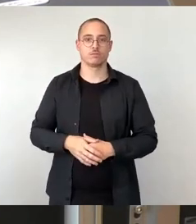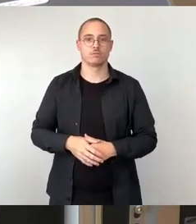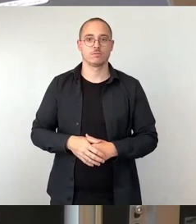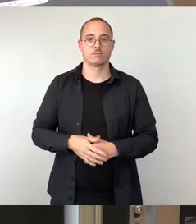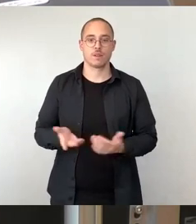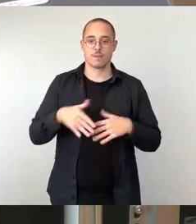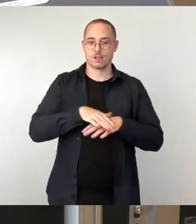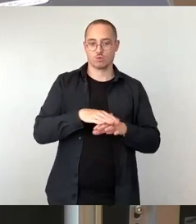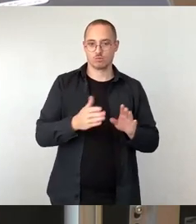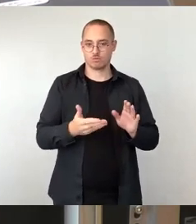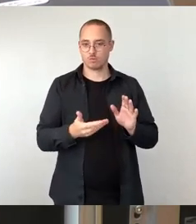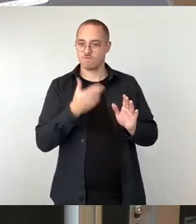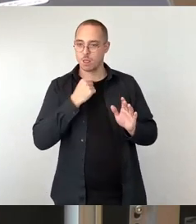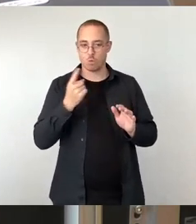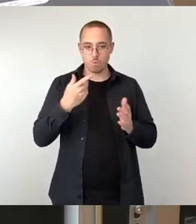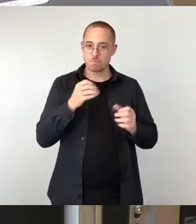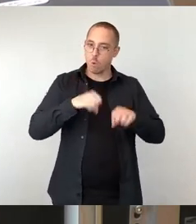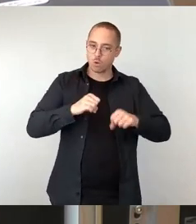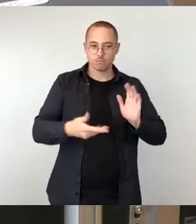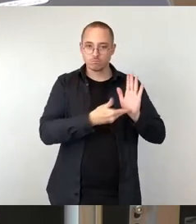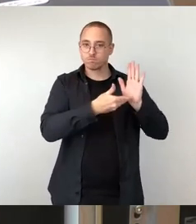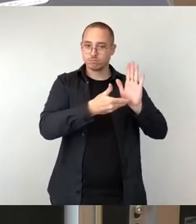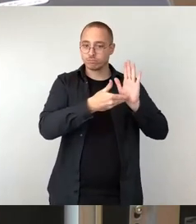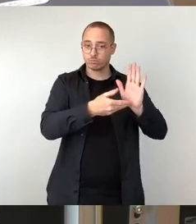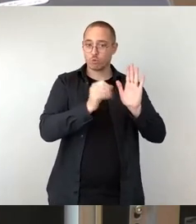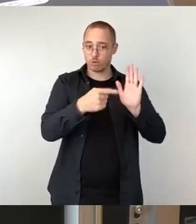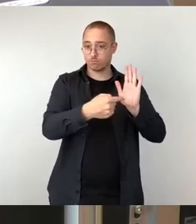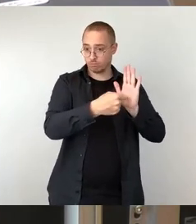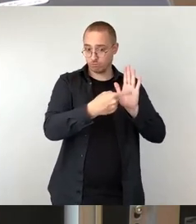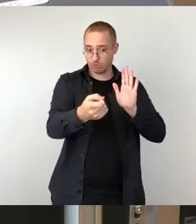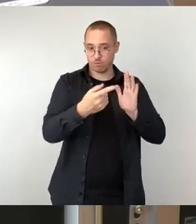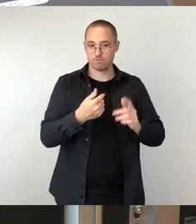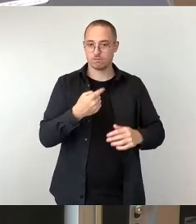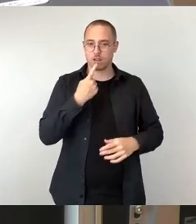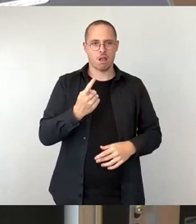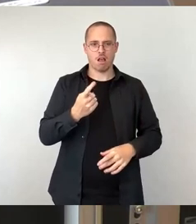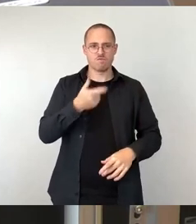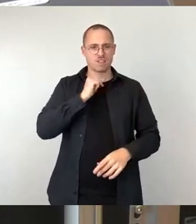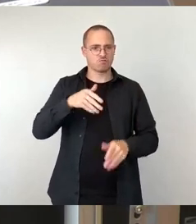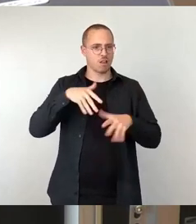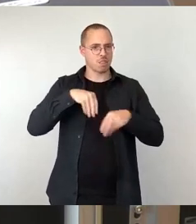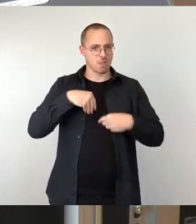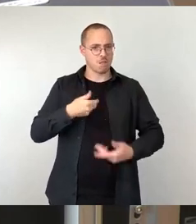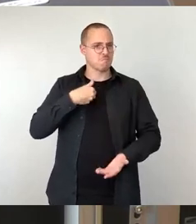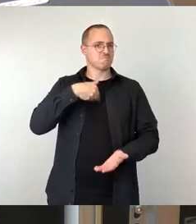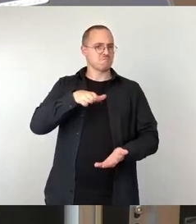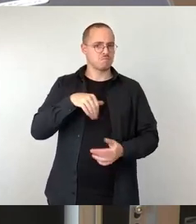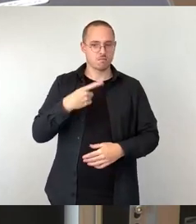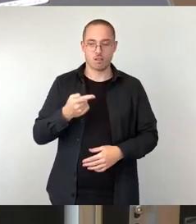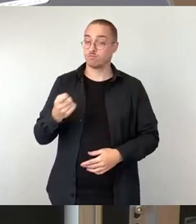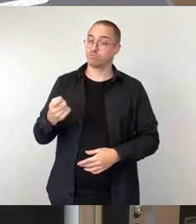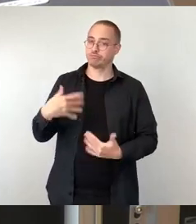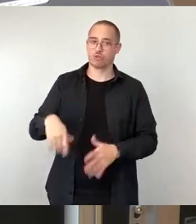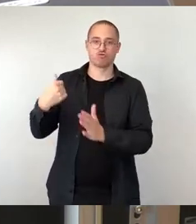bereitwillige ausschöpfen. Und der richtige Weg hin zur Integration besteht aus der Bereitschaft zum Lernen,